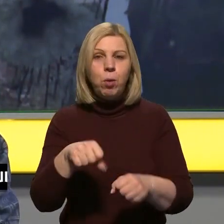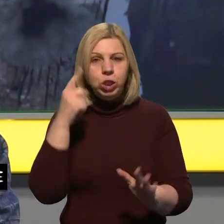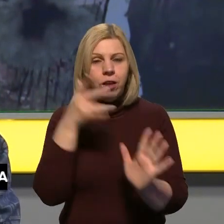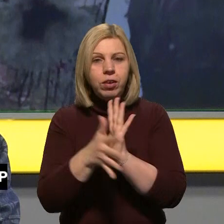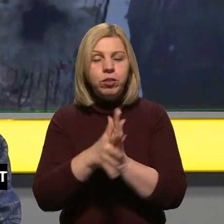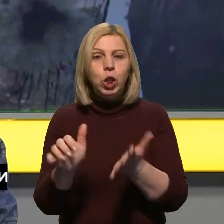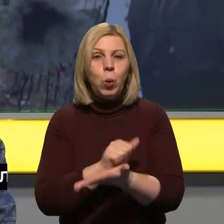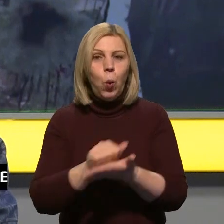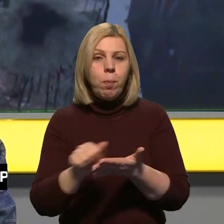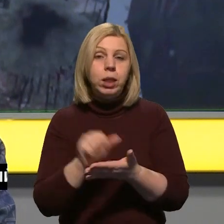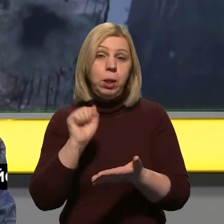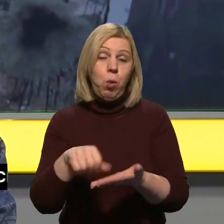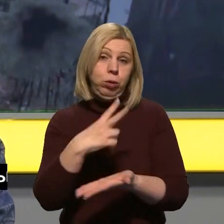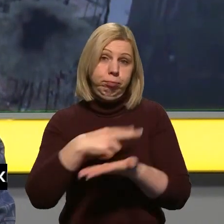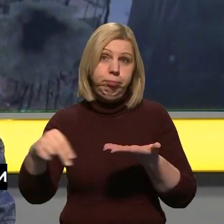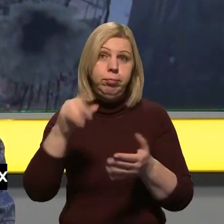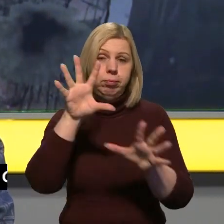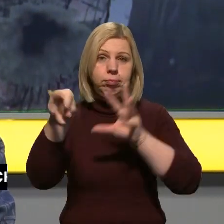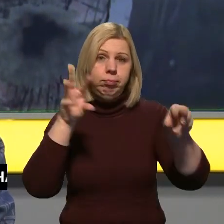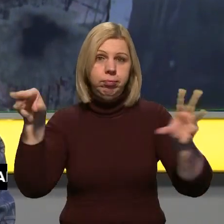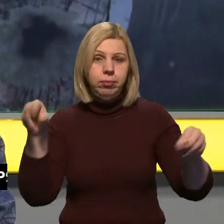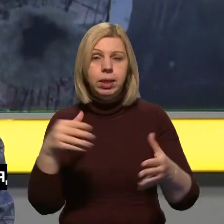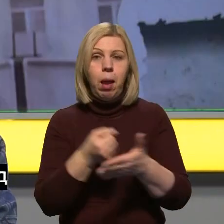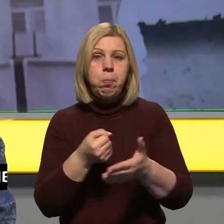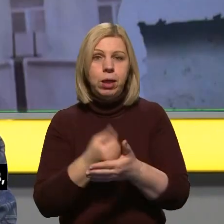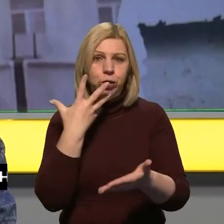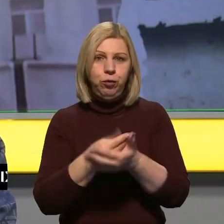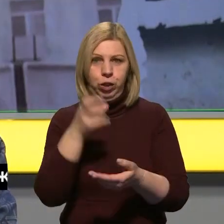документацію, а згодом і впроваджувати цифрові технології на базі дії і в своїх країнах теж.